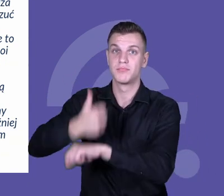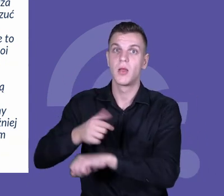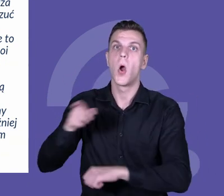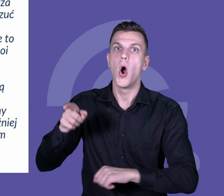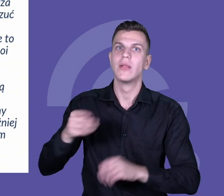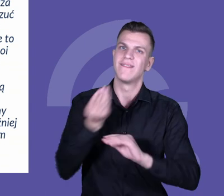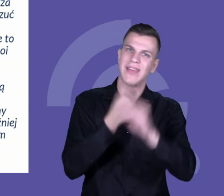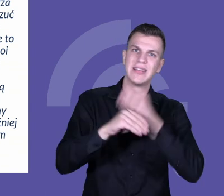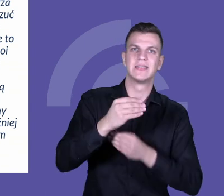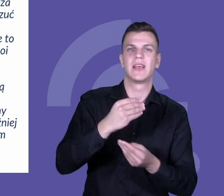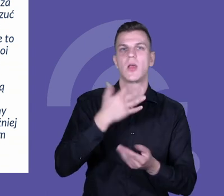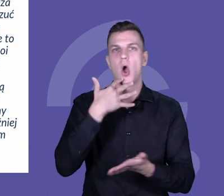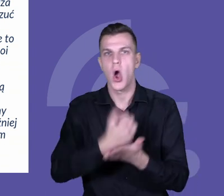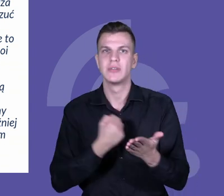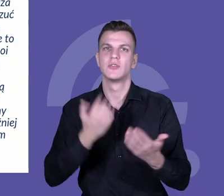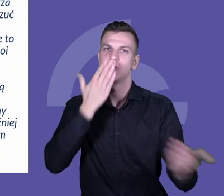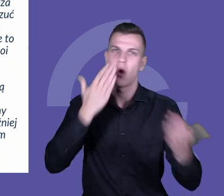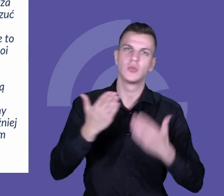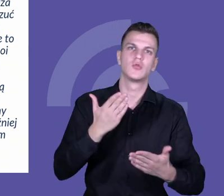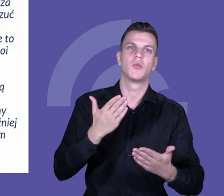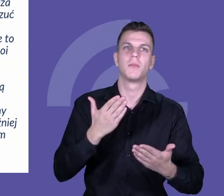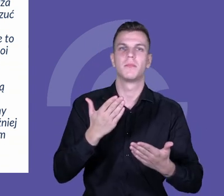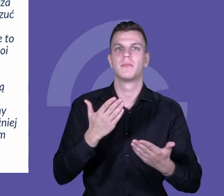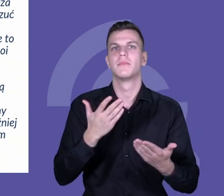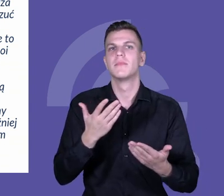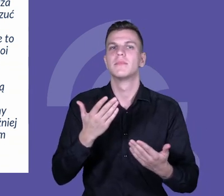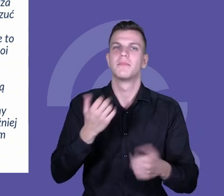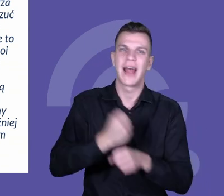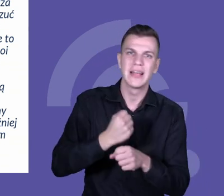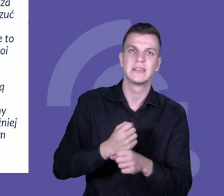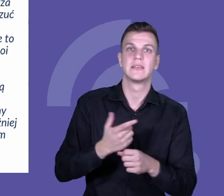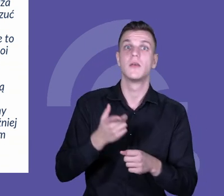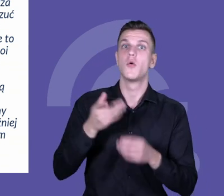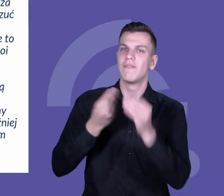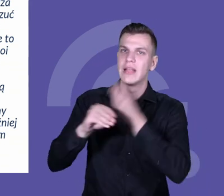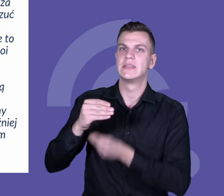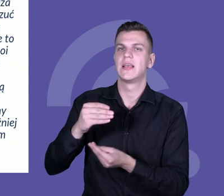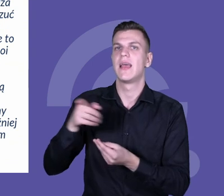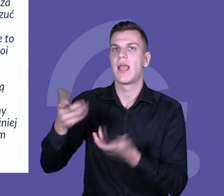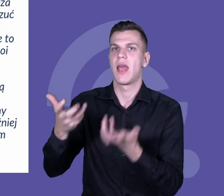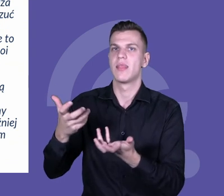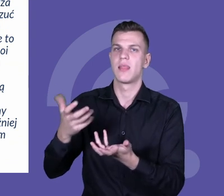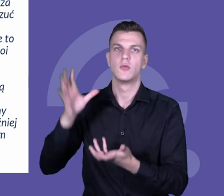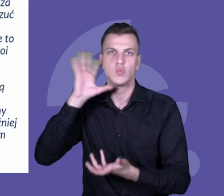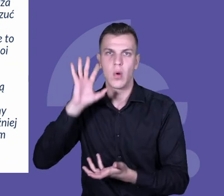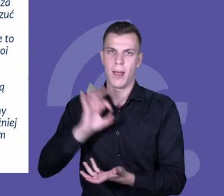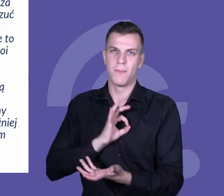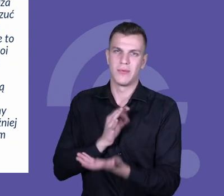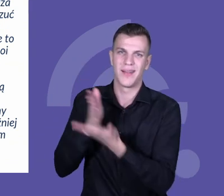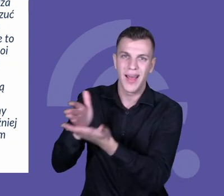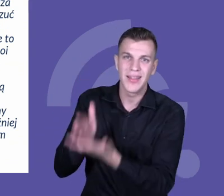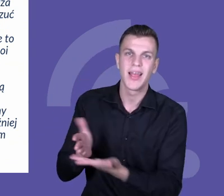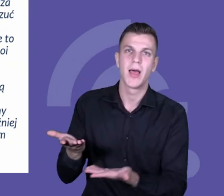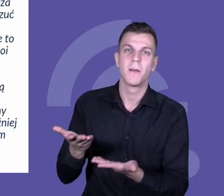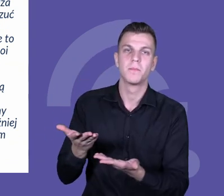techniki, metody pracy, skorzystać z doradztwa czy z sieci wsparcia w większym stopniu. Natomiast to, co się